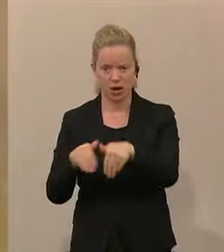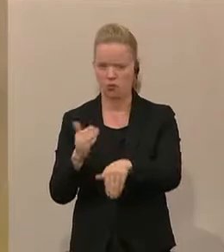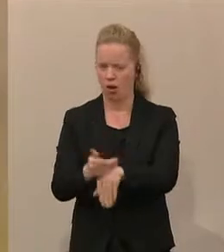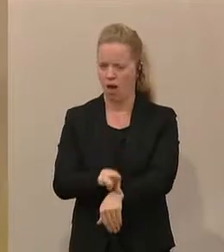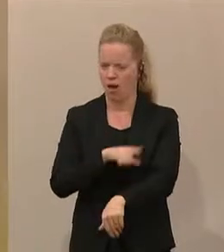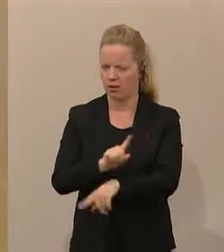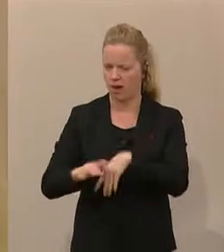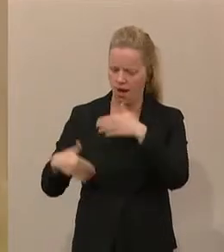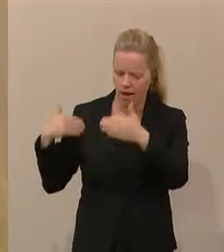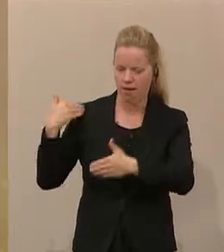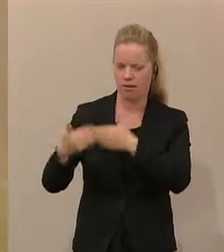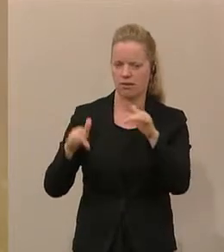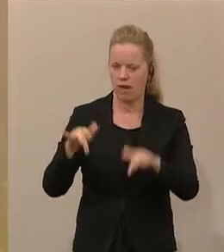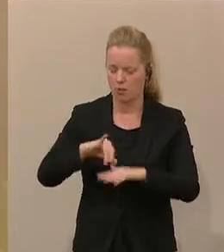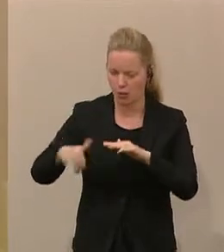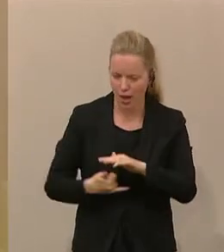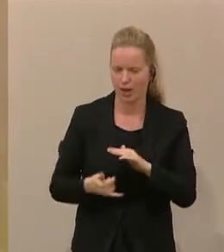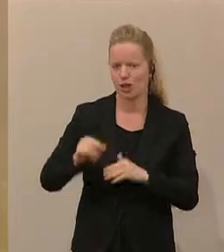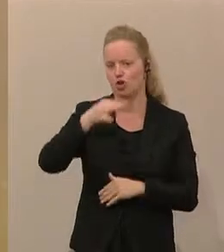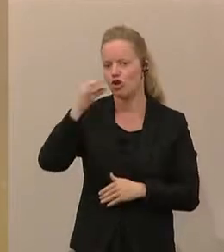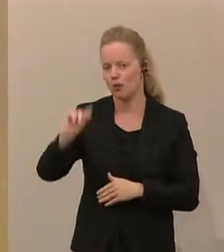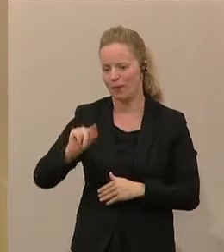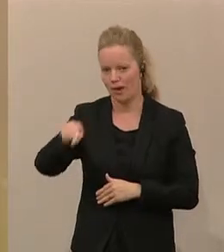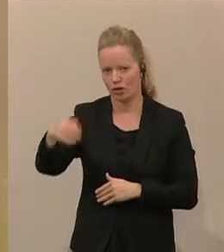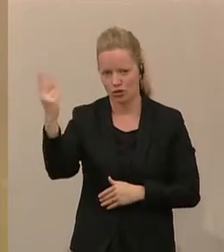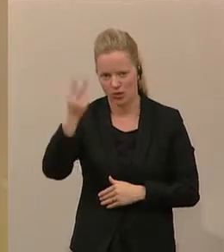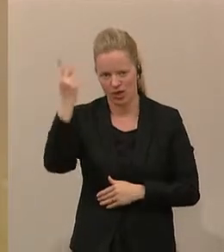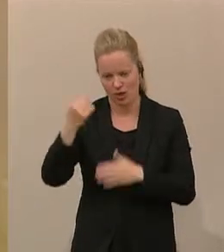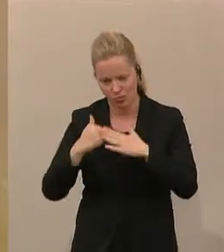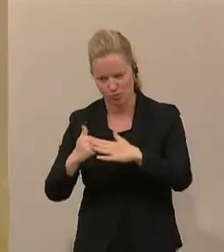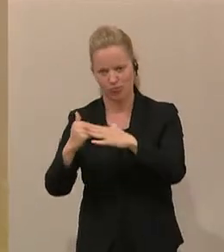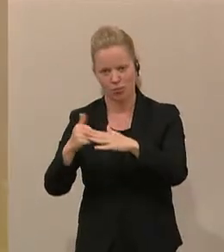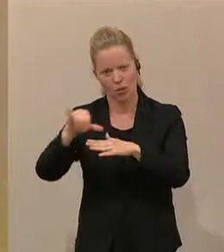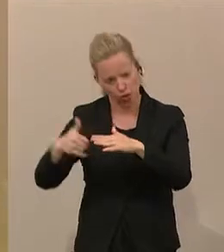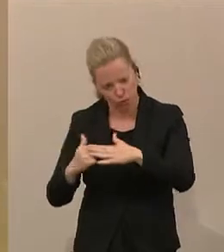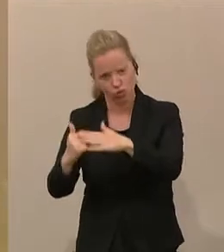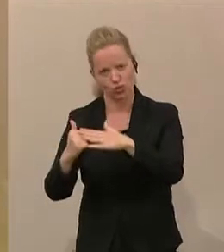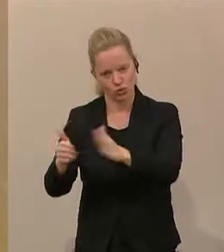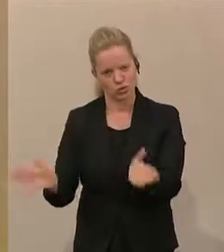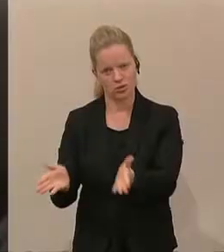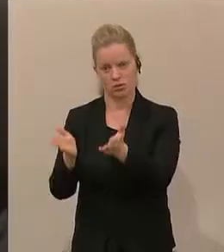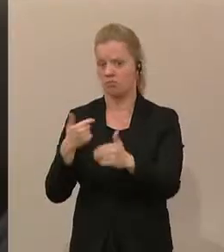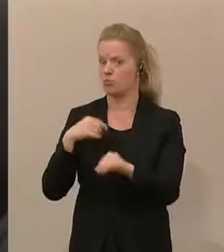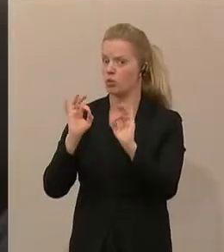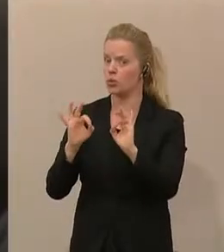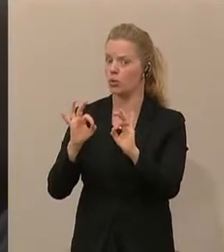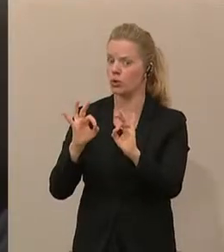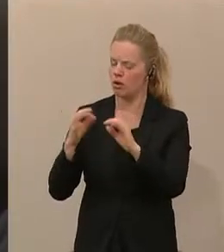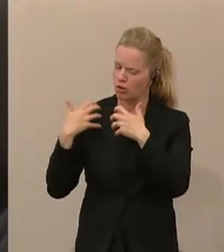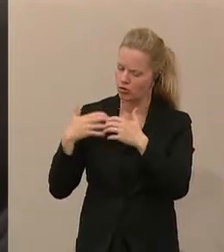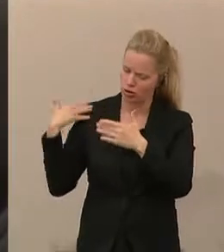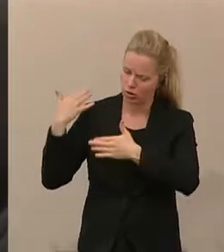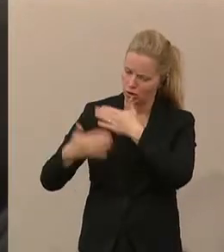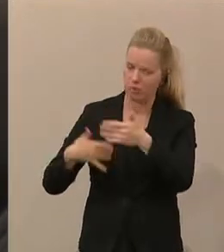längerer Zeit Projekte der deutschen Minderheit in Slowenien unterstützt. Das ist eine Erfolgsgeschichte, die ja weitergeführt